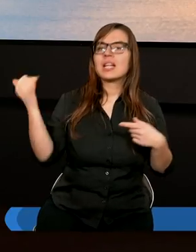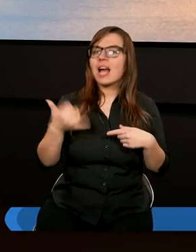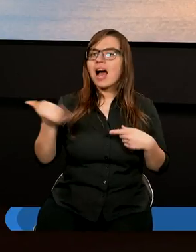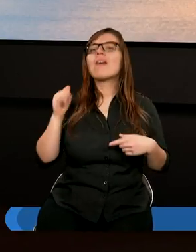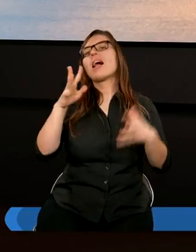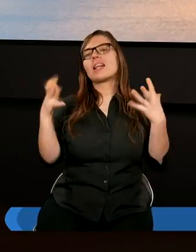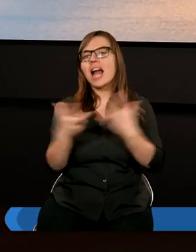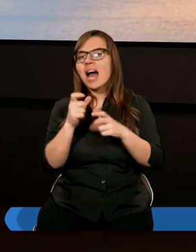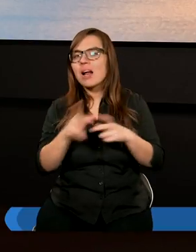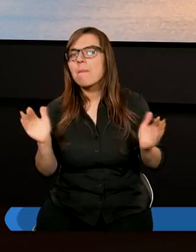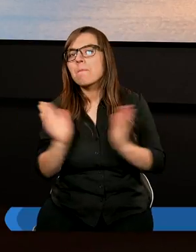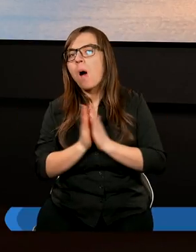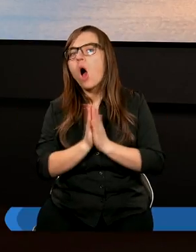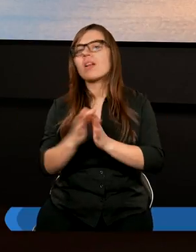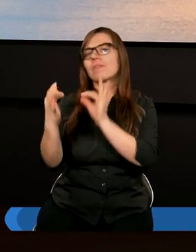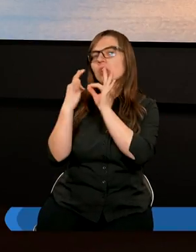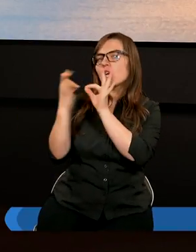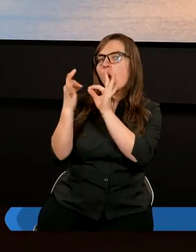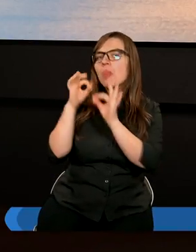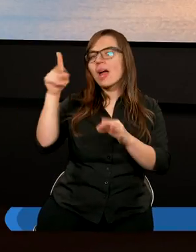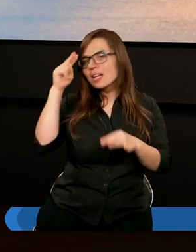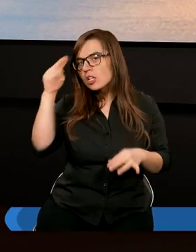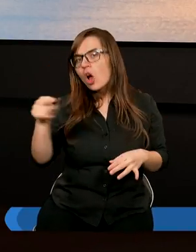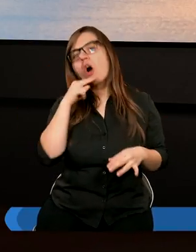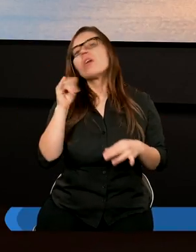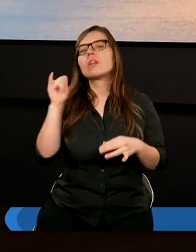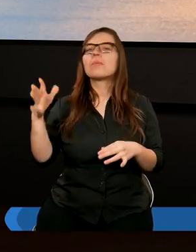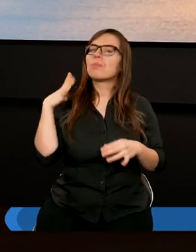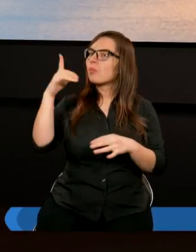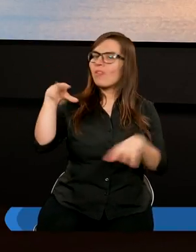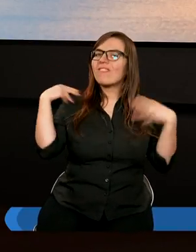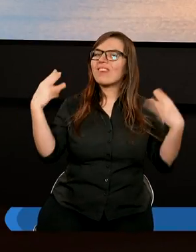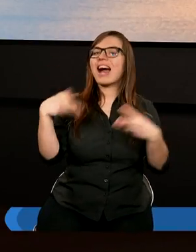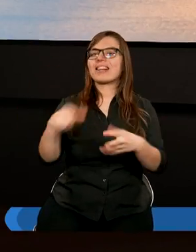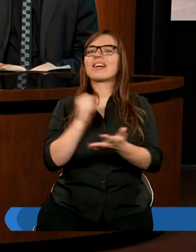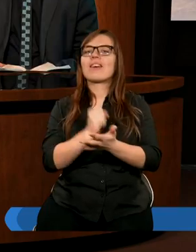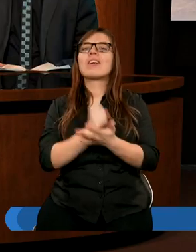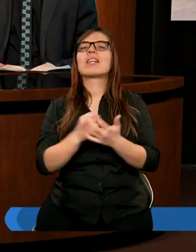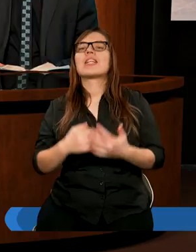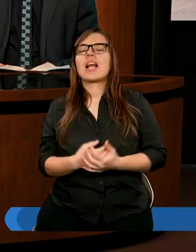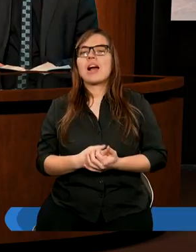na modlitwy, na kontakt ze swoim Ojcem i to było dla niego najważniejsze.